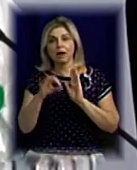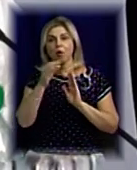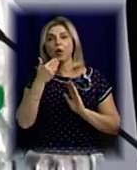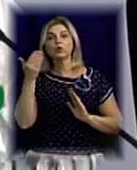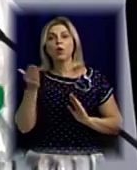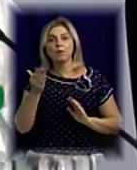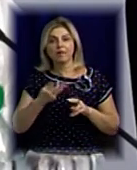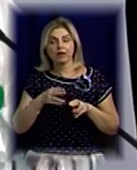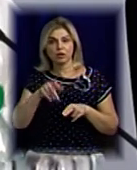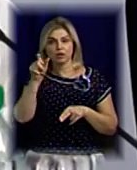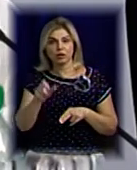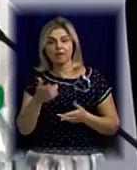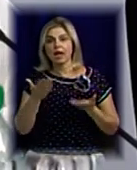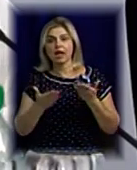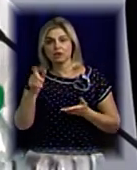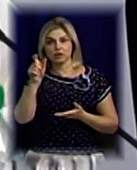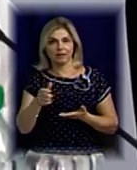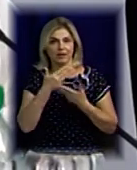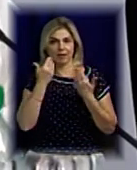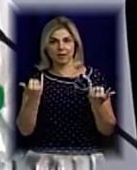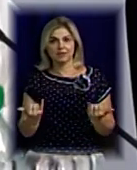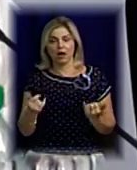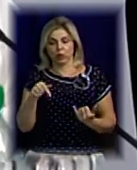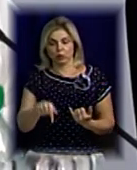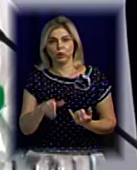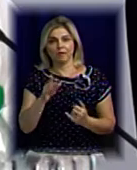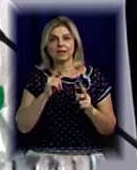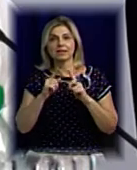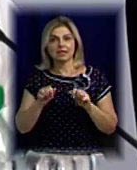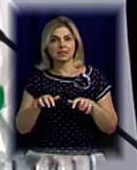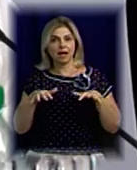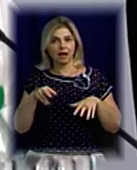цієї людини, якщо її не існує зараз тут в сесійній залі?